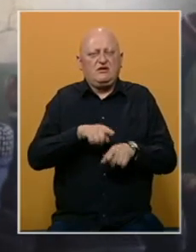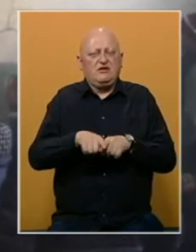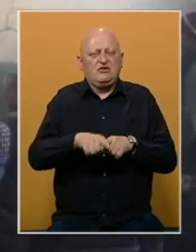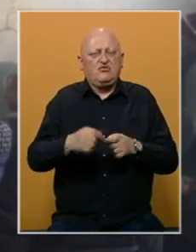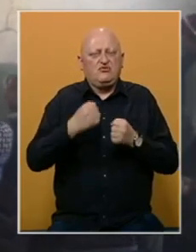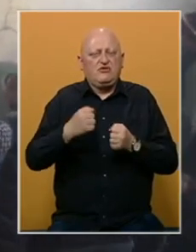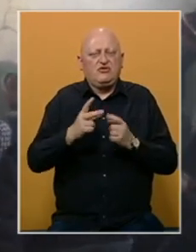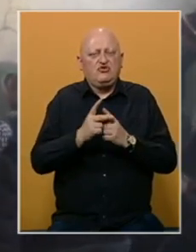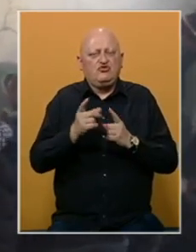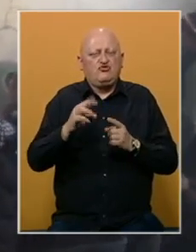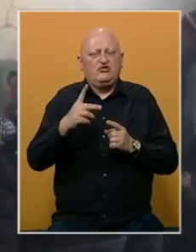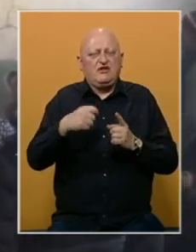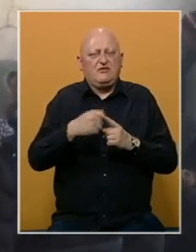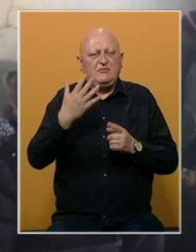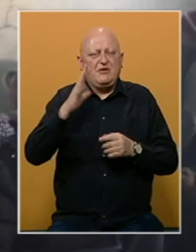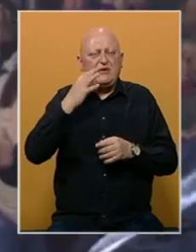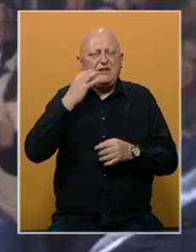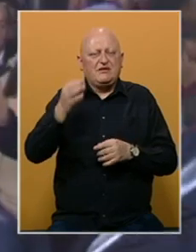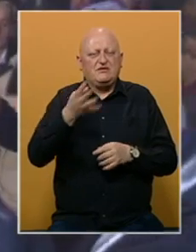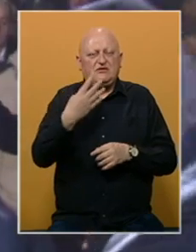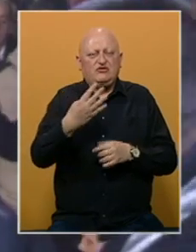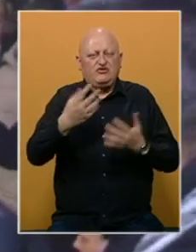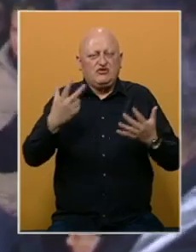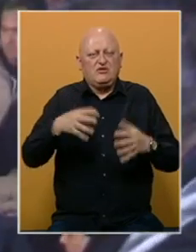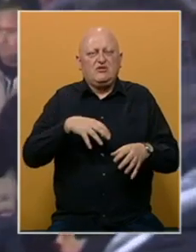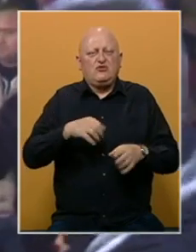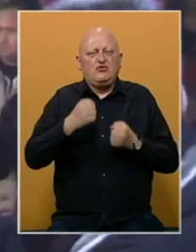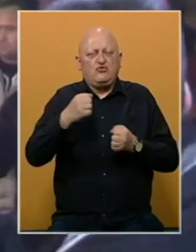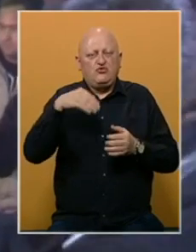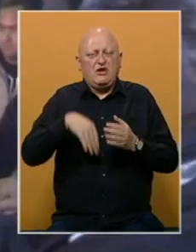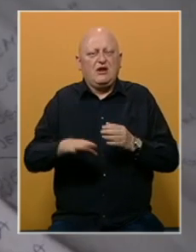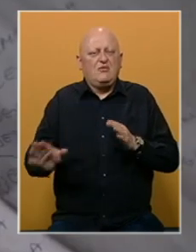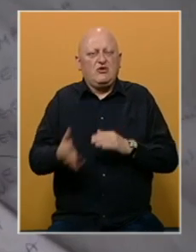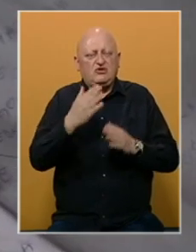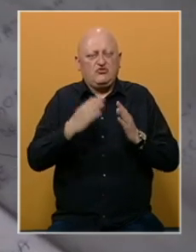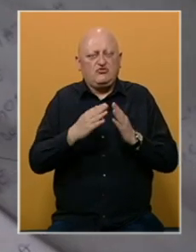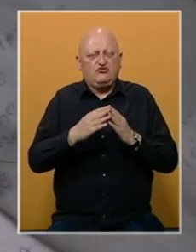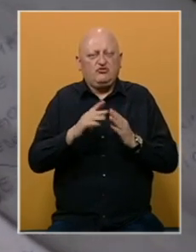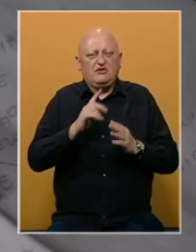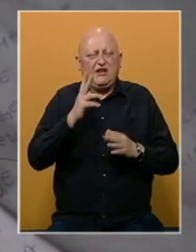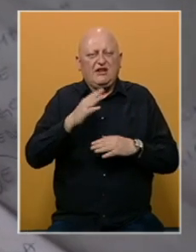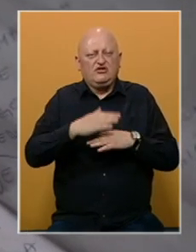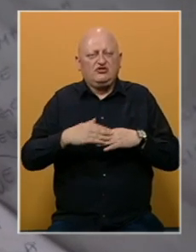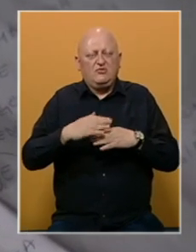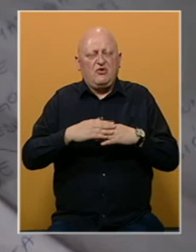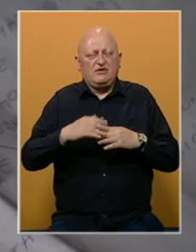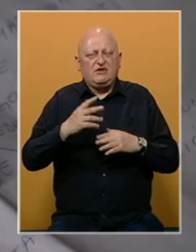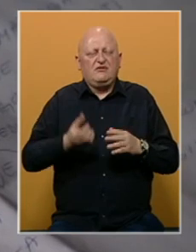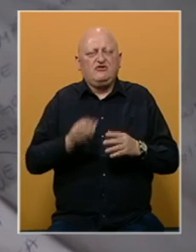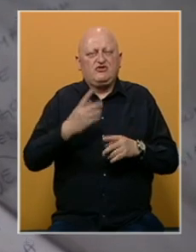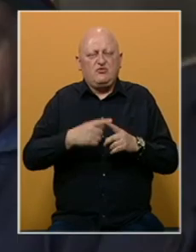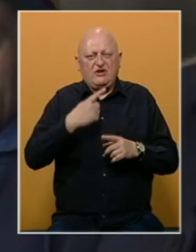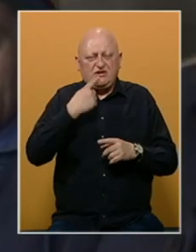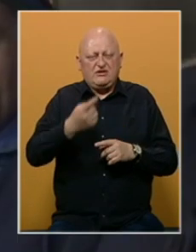je i u rudniku Đurđevik gdje je prije 15 dana 48 rudara poslano kući. Ne traže milost više su puta ponovili,